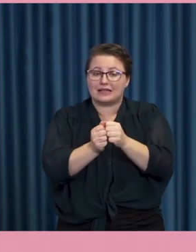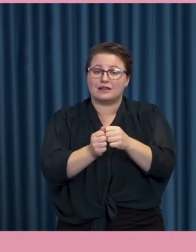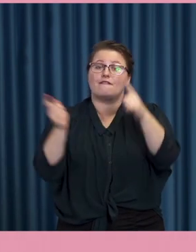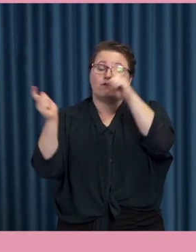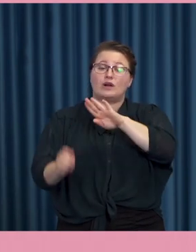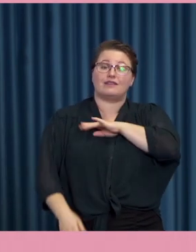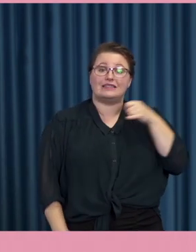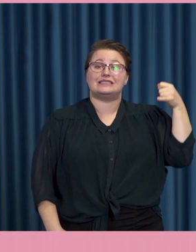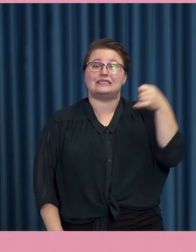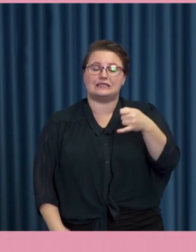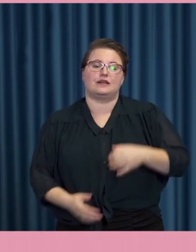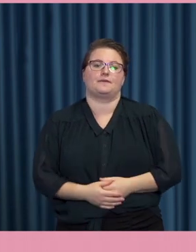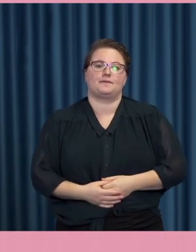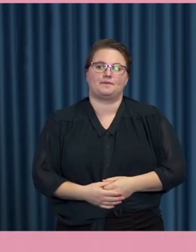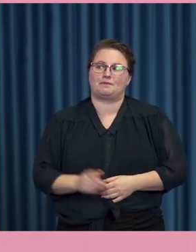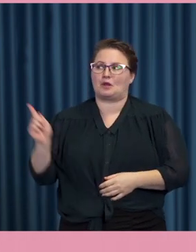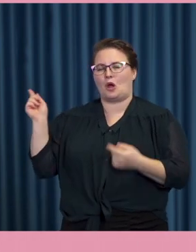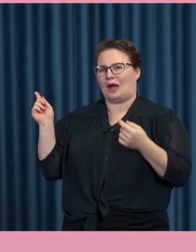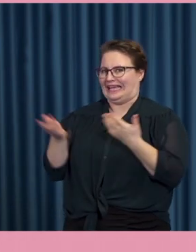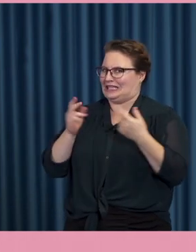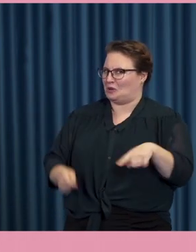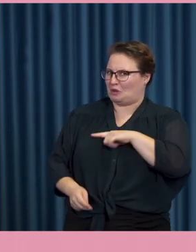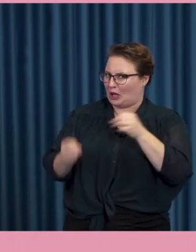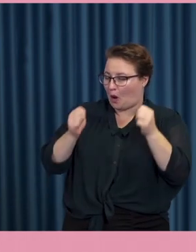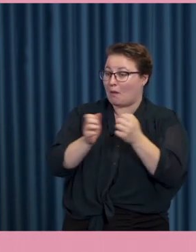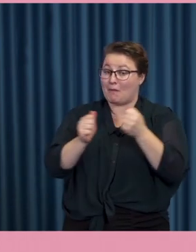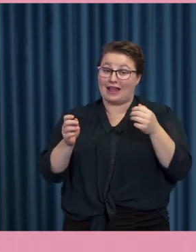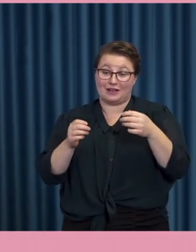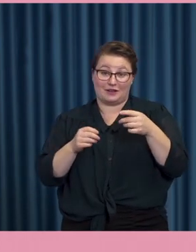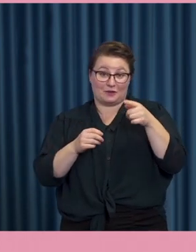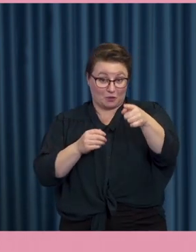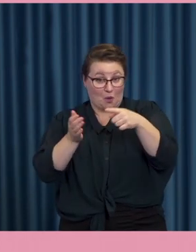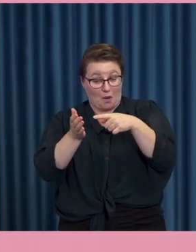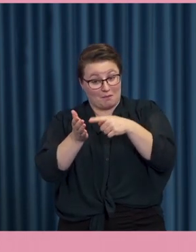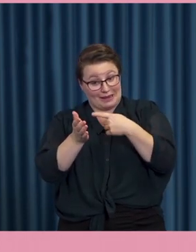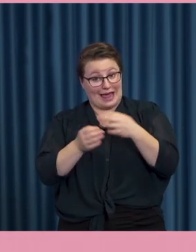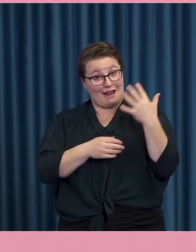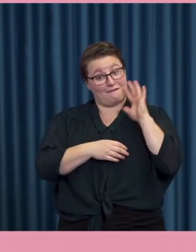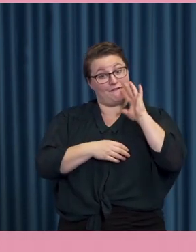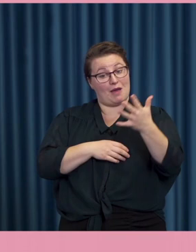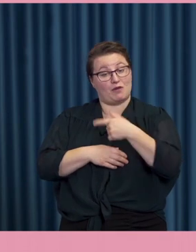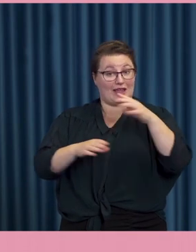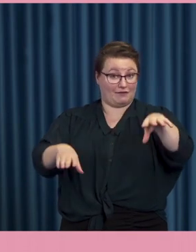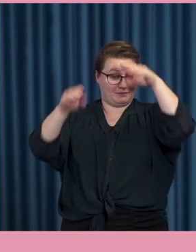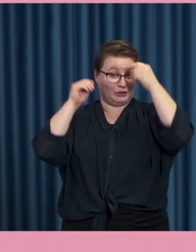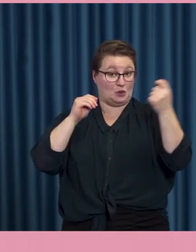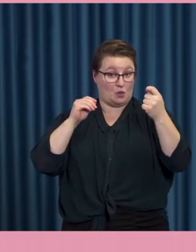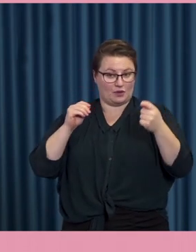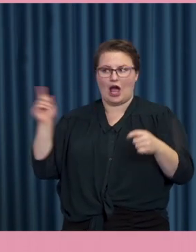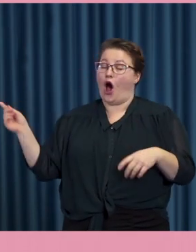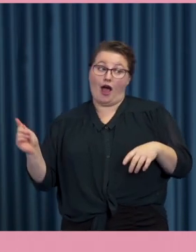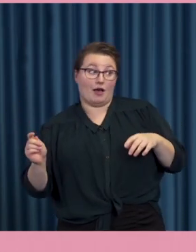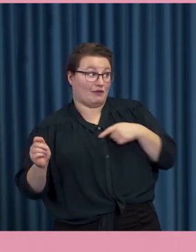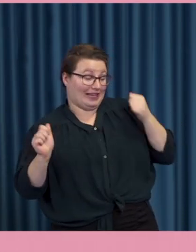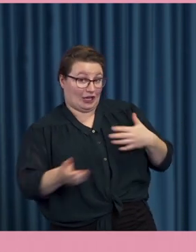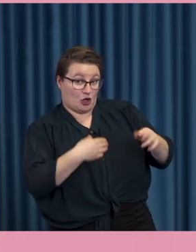Underbart. lite så här, inte så hoppfullt. Men förhoppningsvis har vi lärt oss något om fem år. Och då blir det bättre. Ska jag tolka det så? Ja, om vi inte gör någonting nu. Just det, då kan det bli bättre om Och